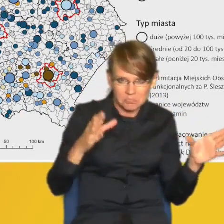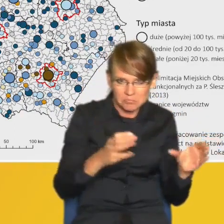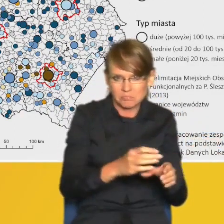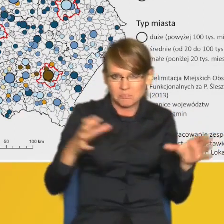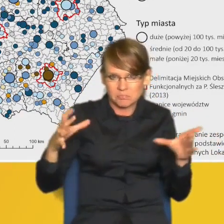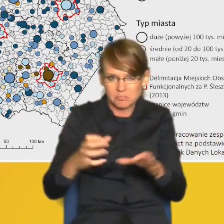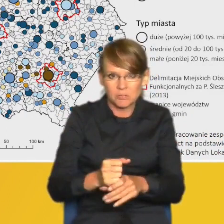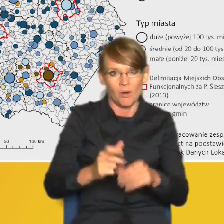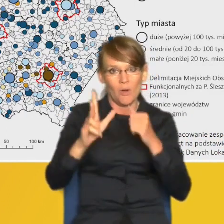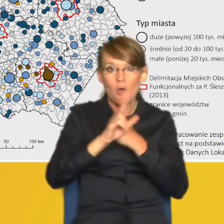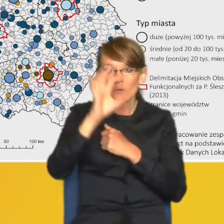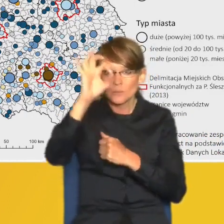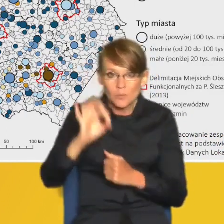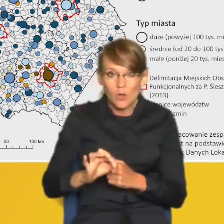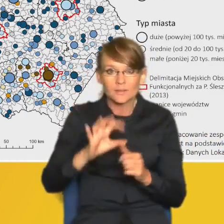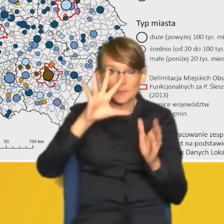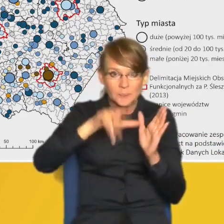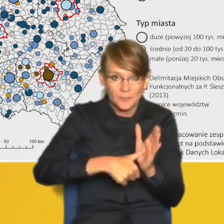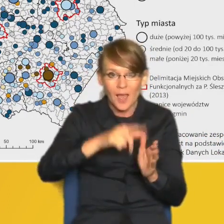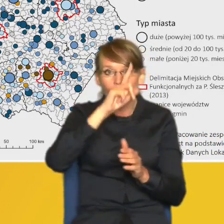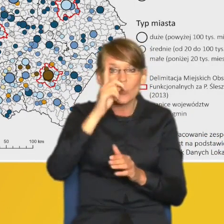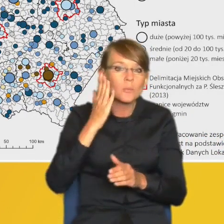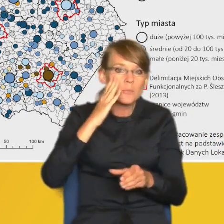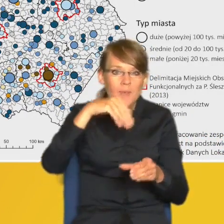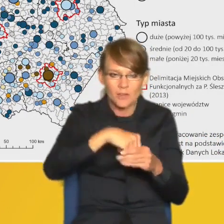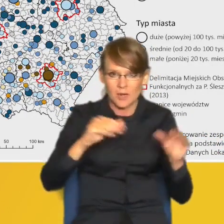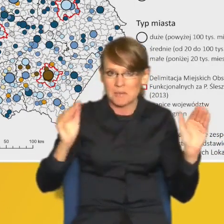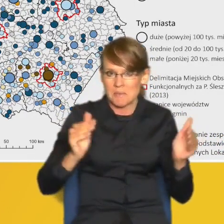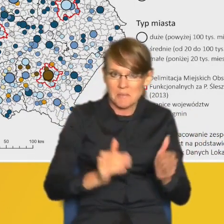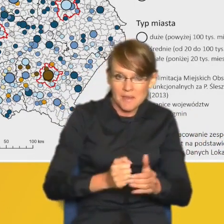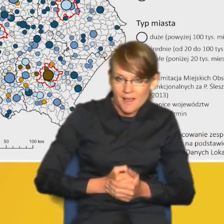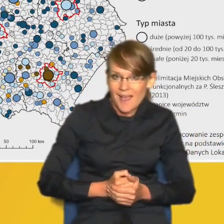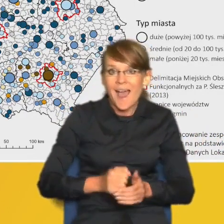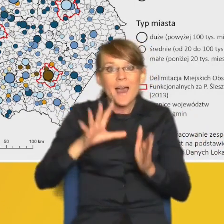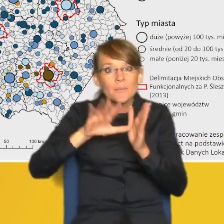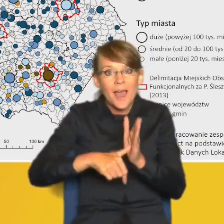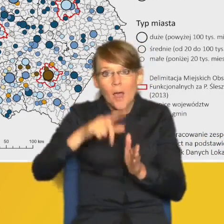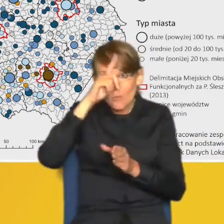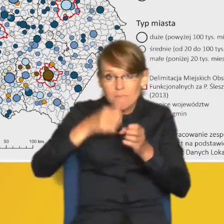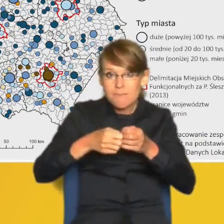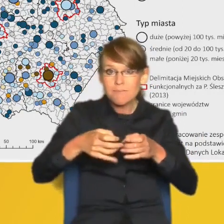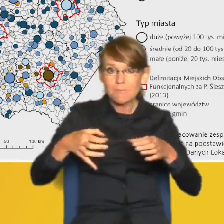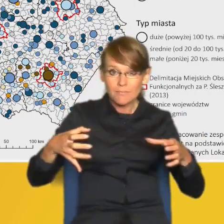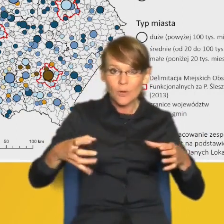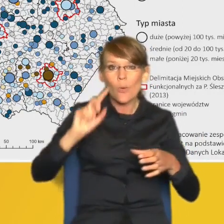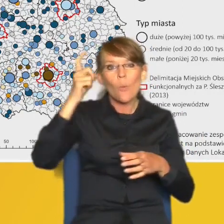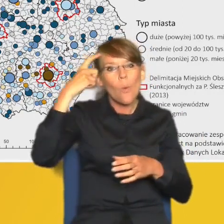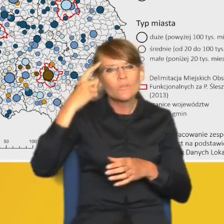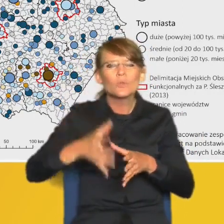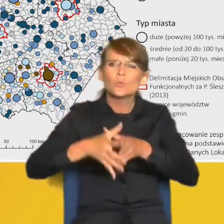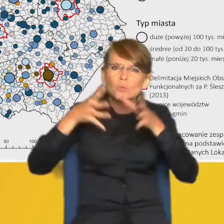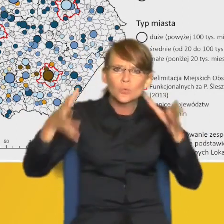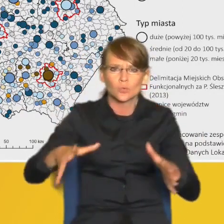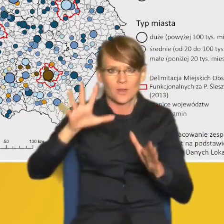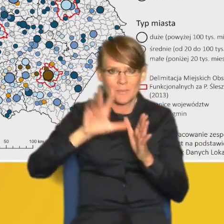to miasta wyludniające się. Miasta rosnące generalnie skupiają się w otoczeniu dużych miast